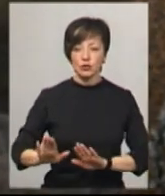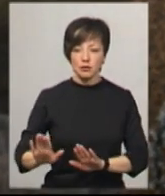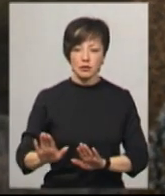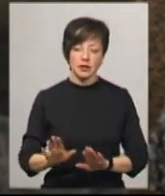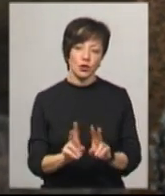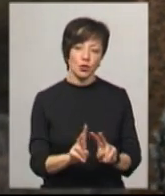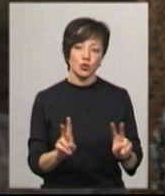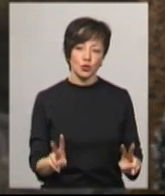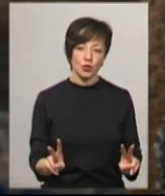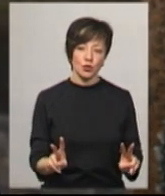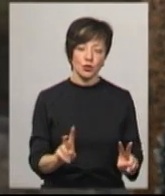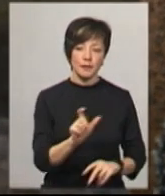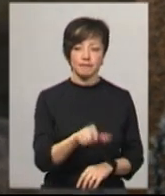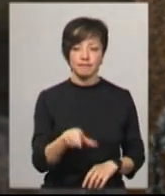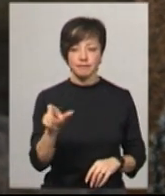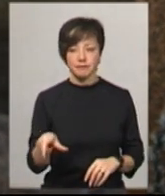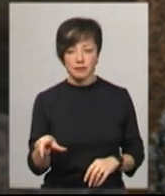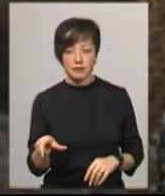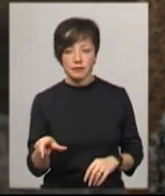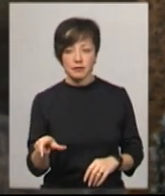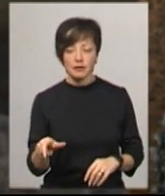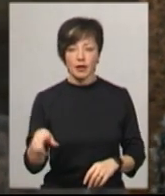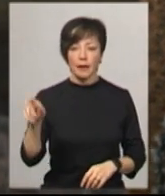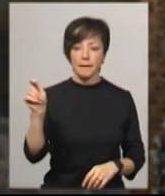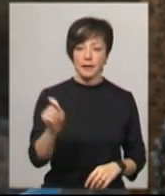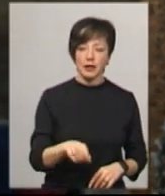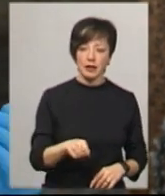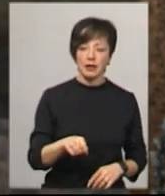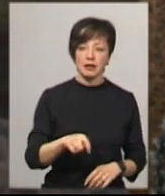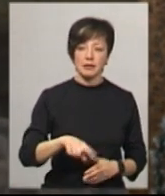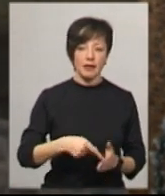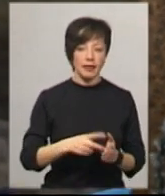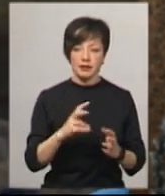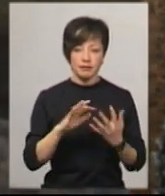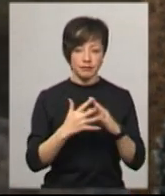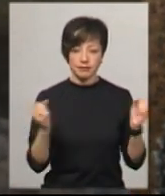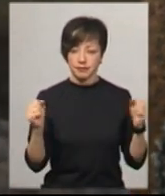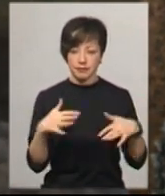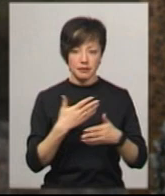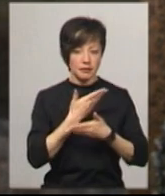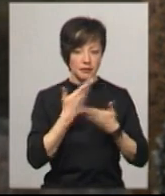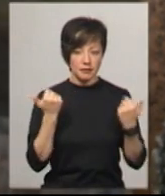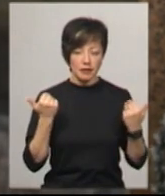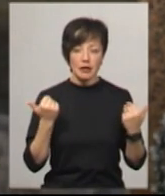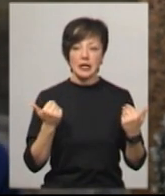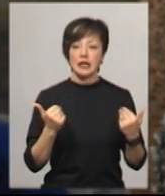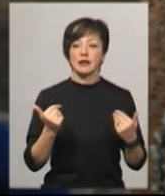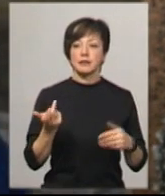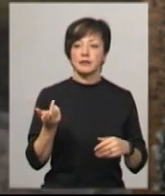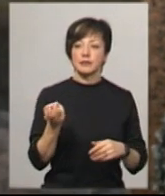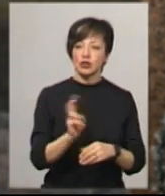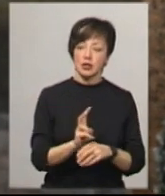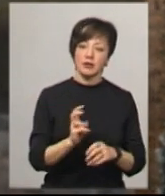Прийшли ті люди, які приїхали з міста, не з сіл, а і прийшли